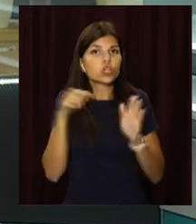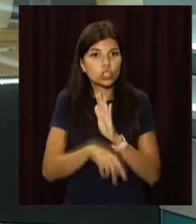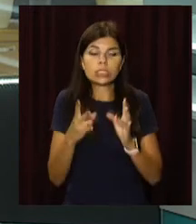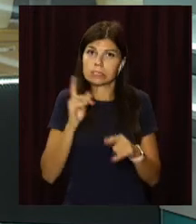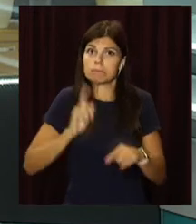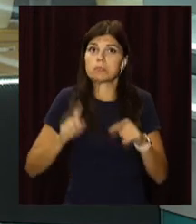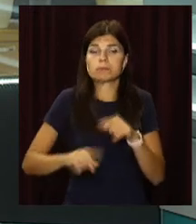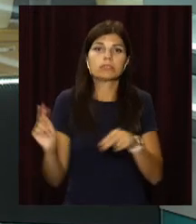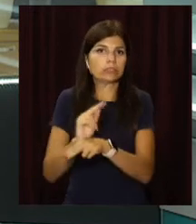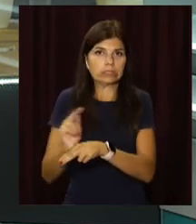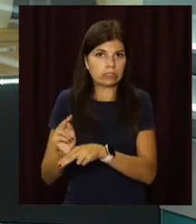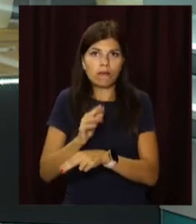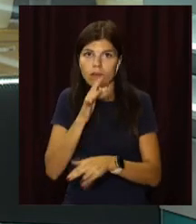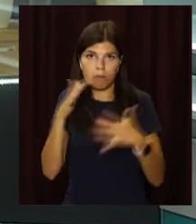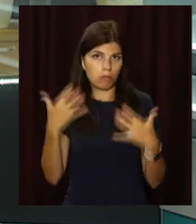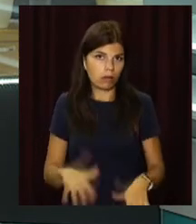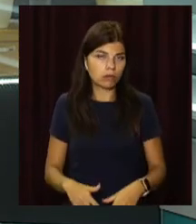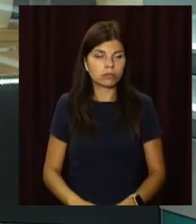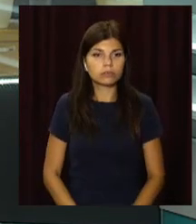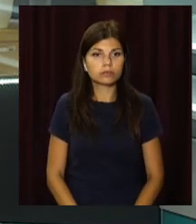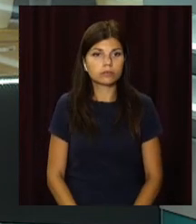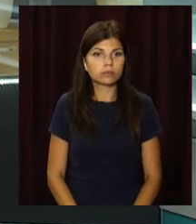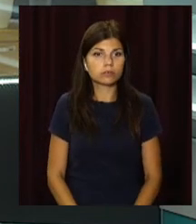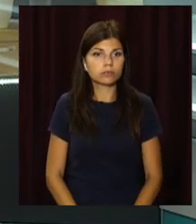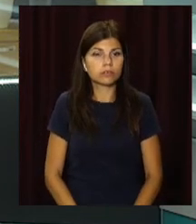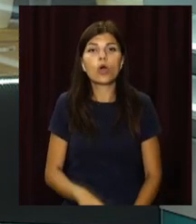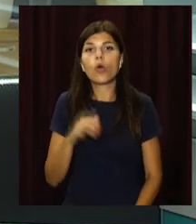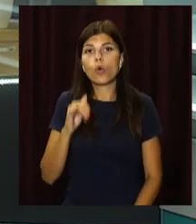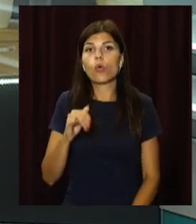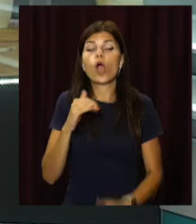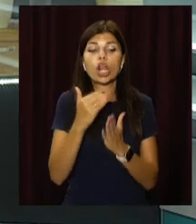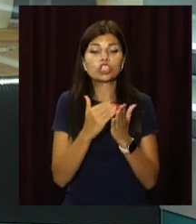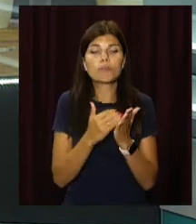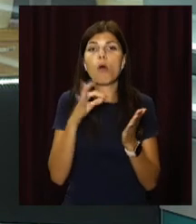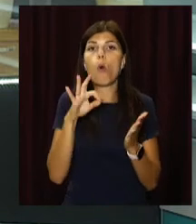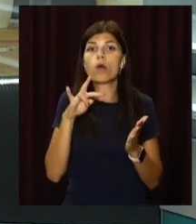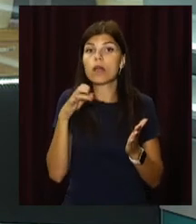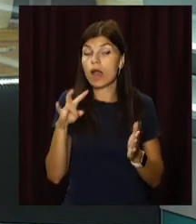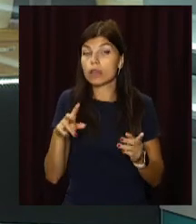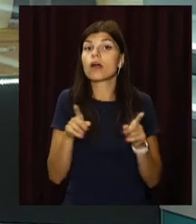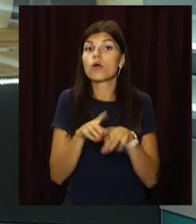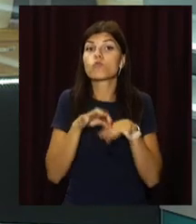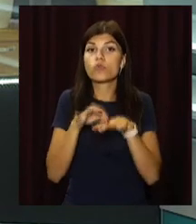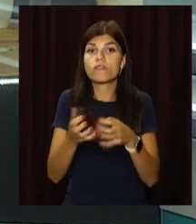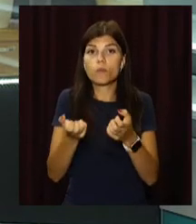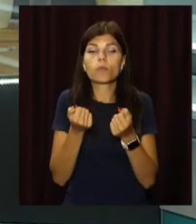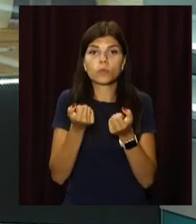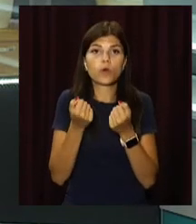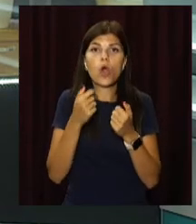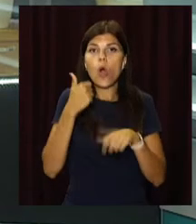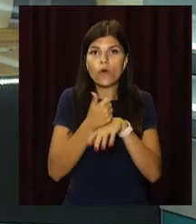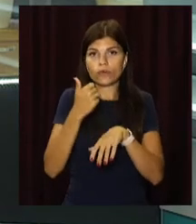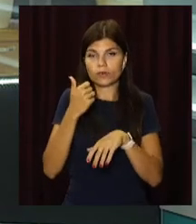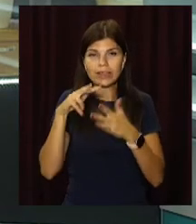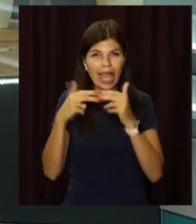У режимі онлайн також вкотре провів черговий прийом громадян міський голова Кам'янського Андрій Білоусов. Для більш